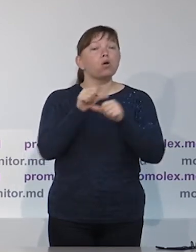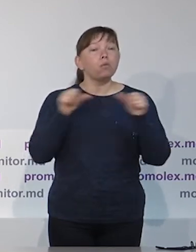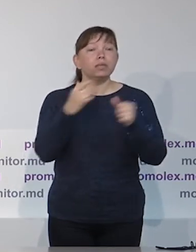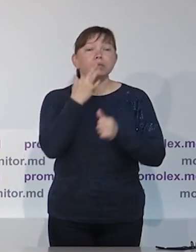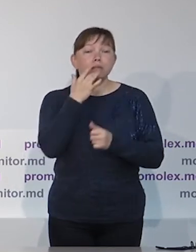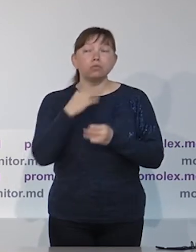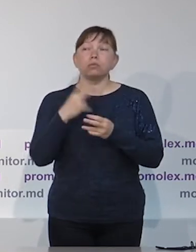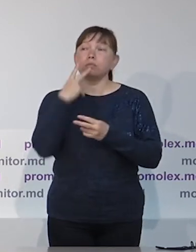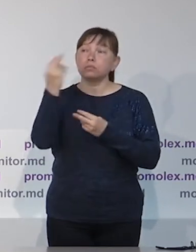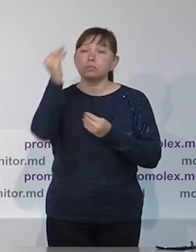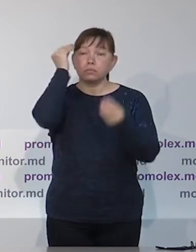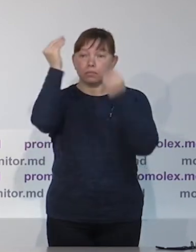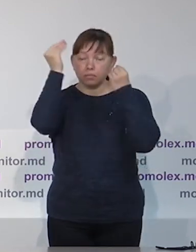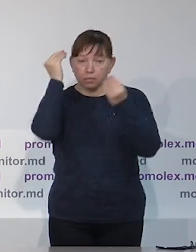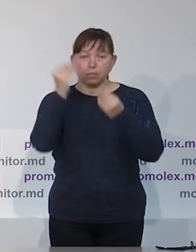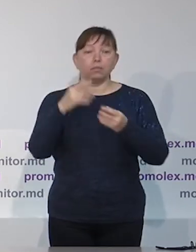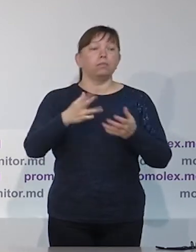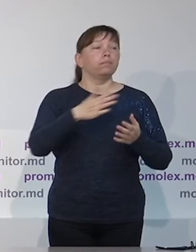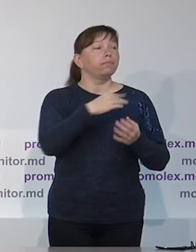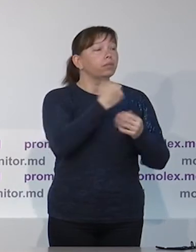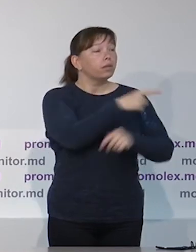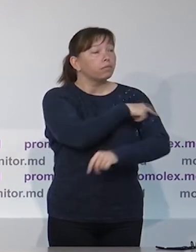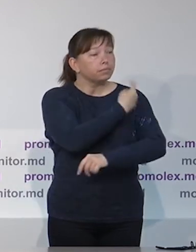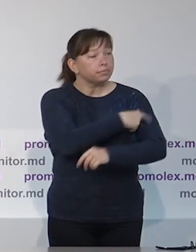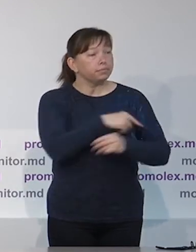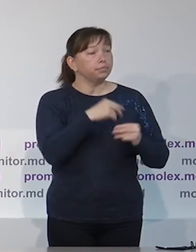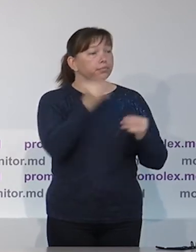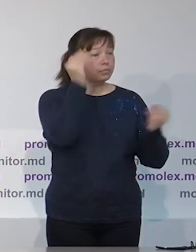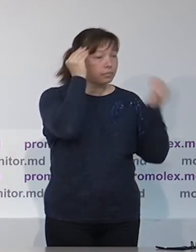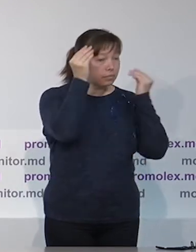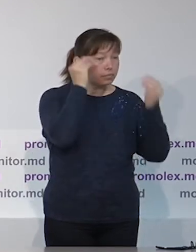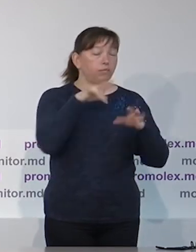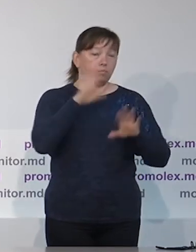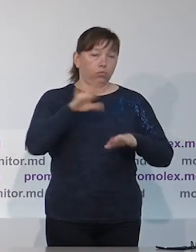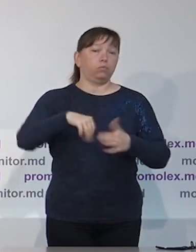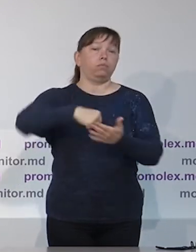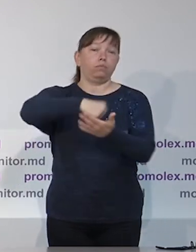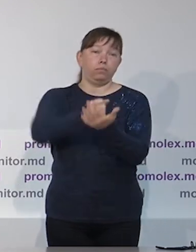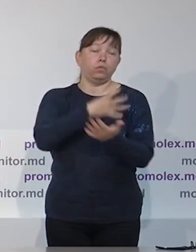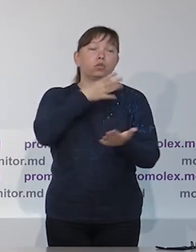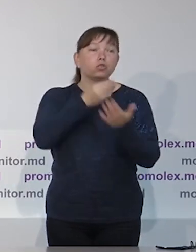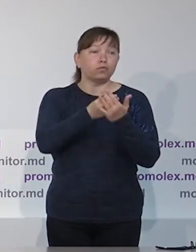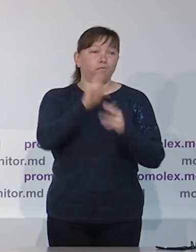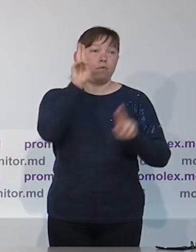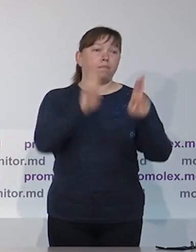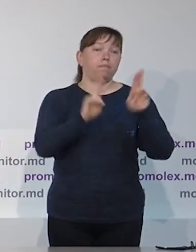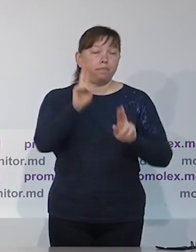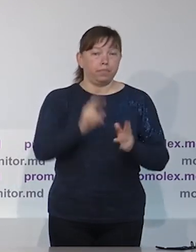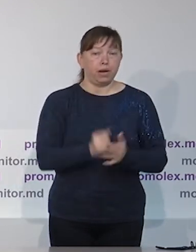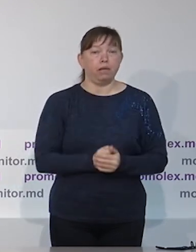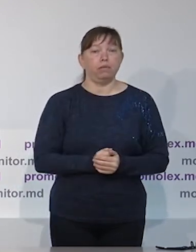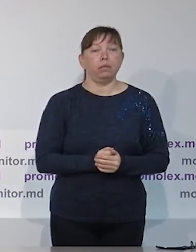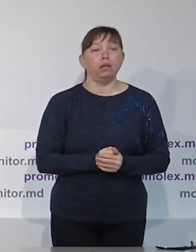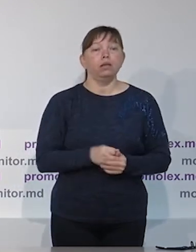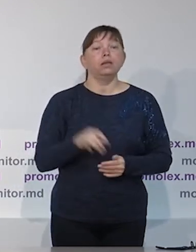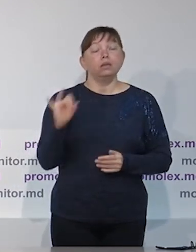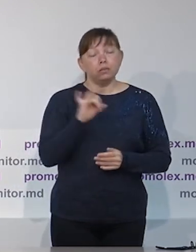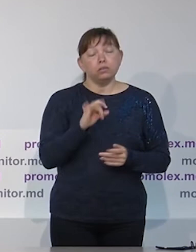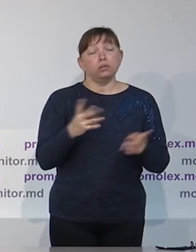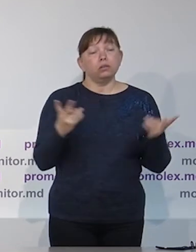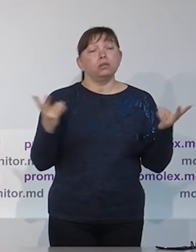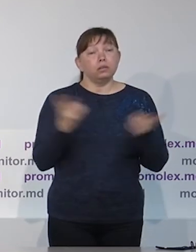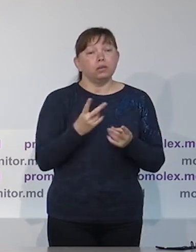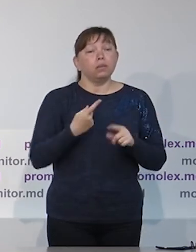опять же в консультировании, в консультации с чрезвычайной комиссией, специальной,